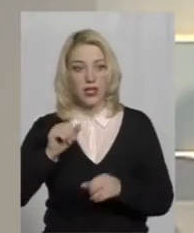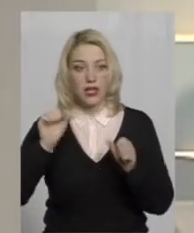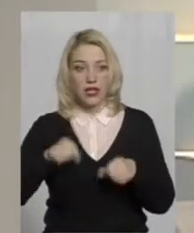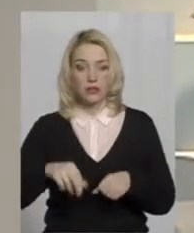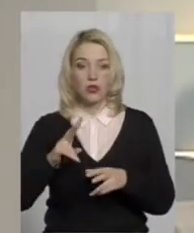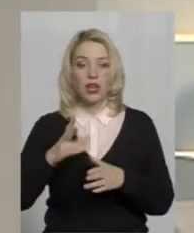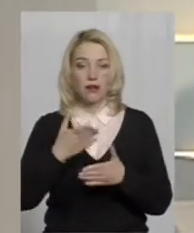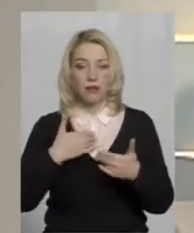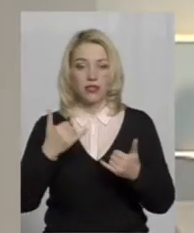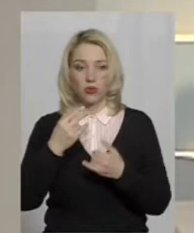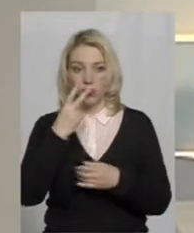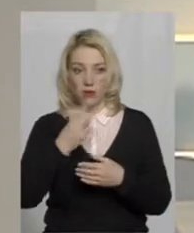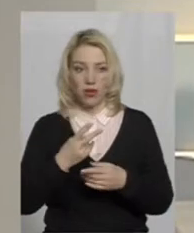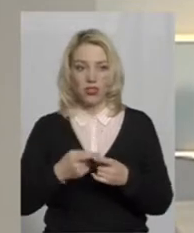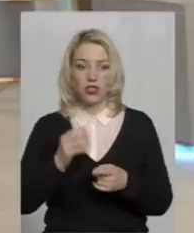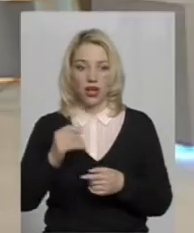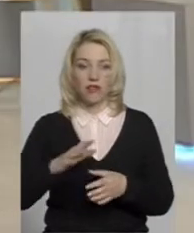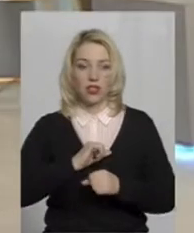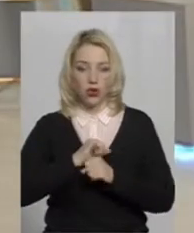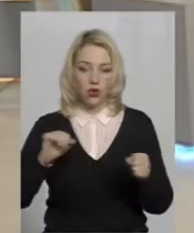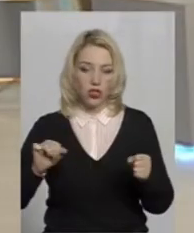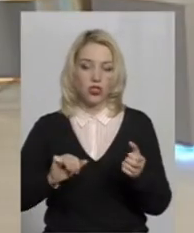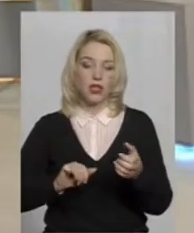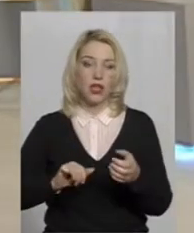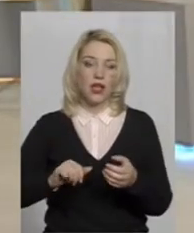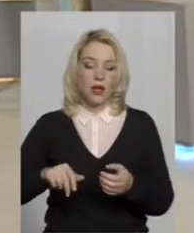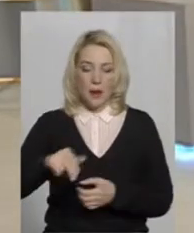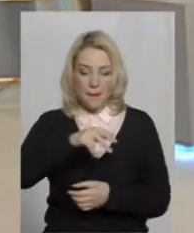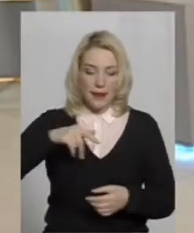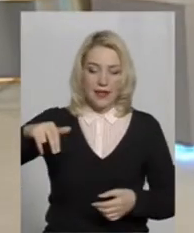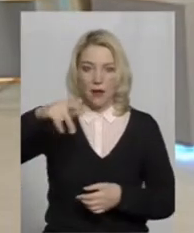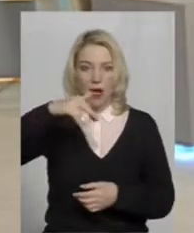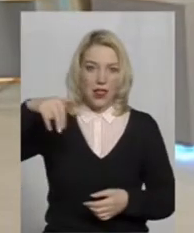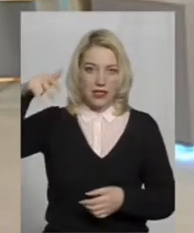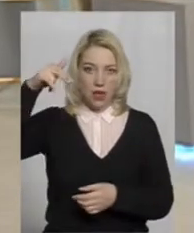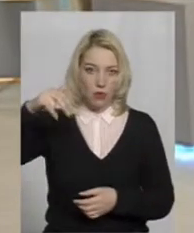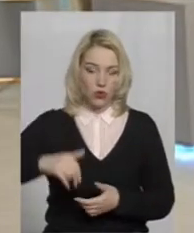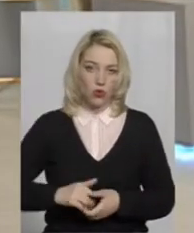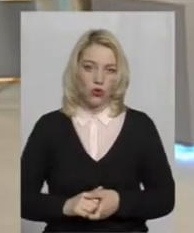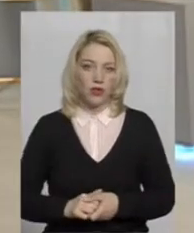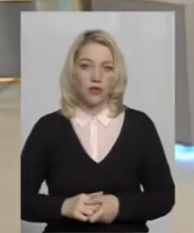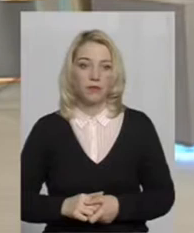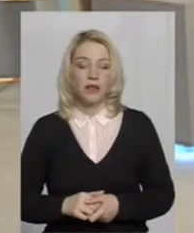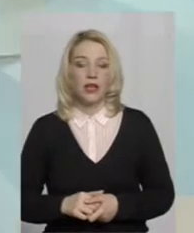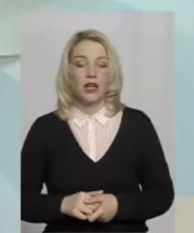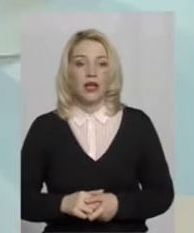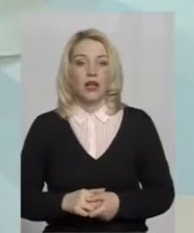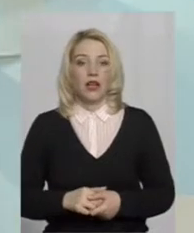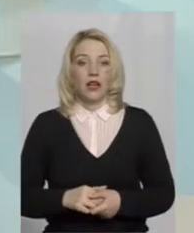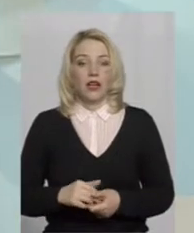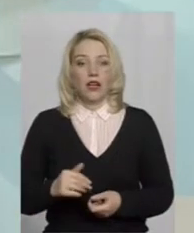сьогодні бачили, цього не бачили наші глядачі, як ви героїчно піднімалися по сходах? Ну, спочатку,